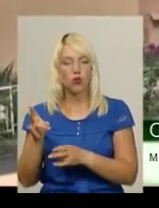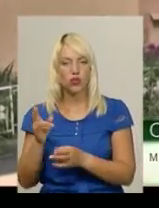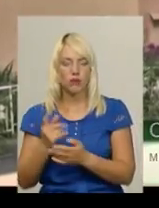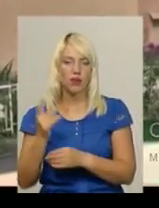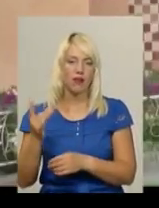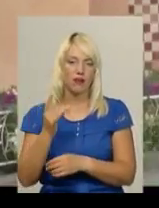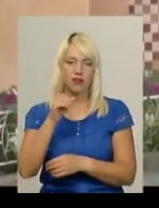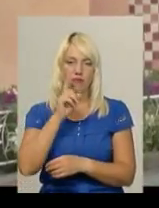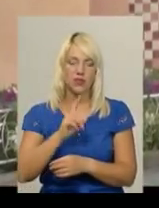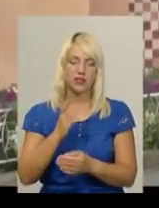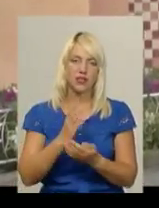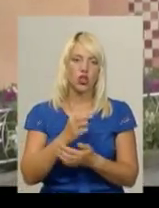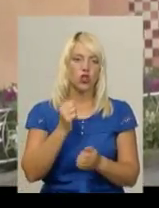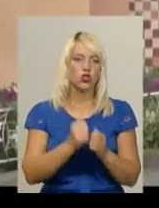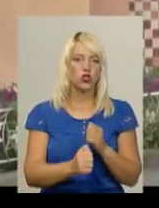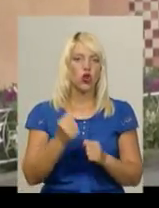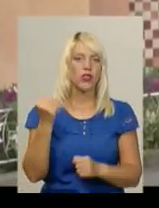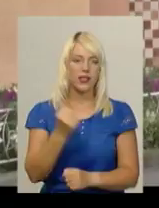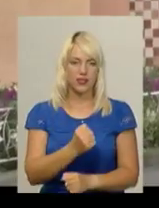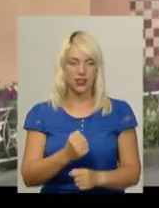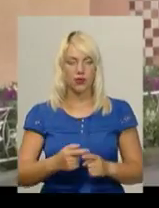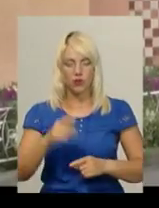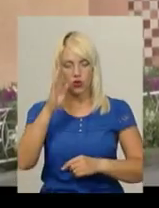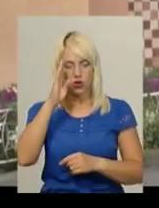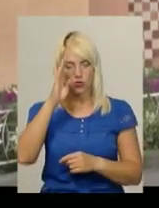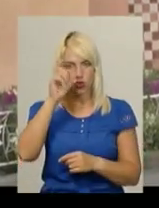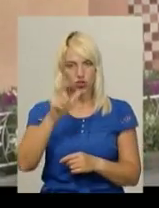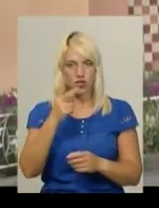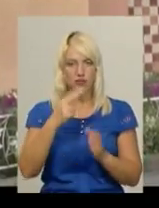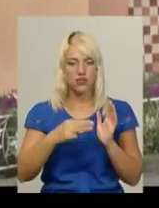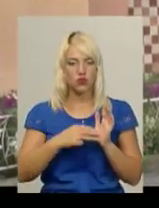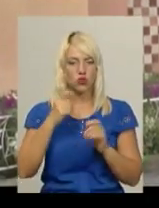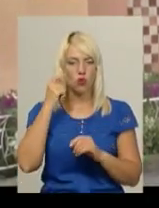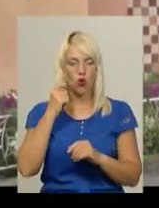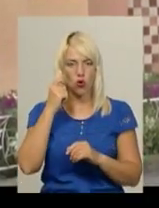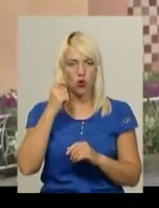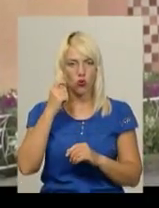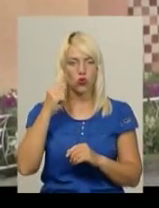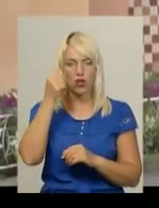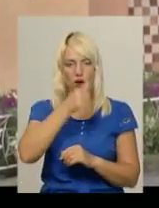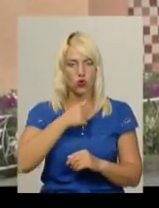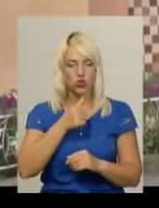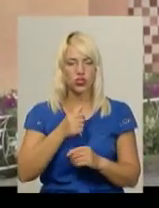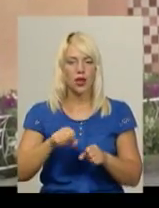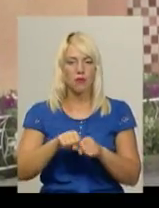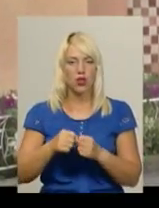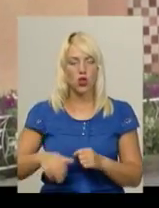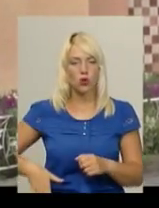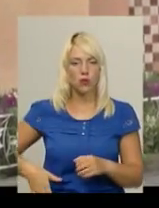таке, що щонеділі. До нас звернувся чоловік 28-го року народження, переломив шийку бедра. Над ним